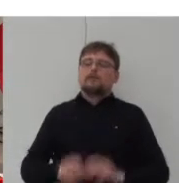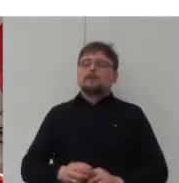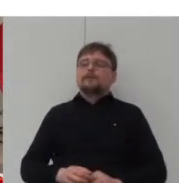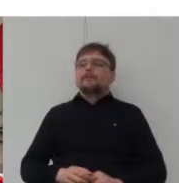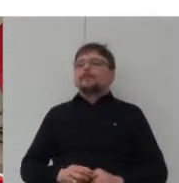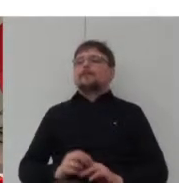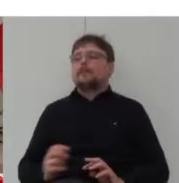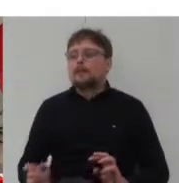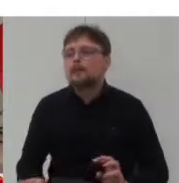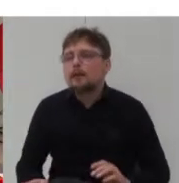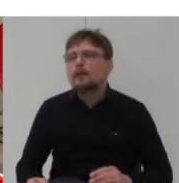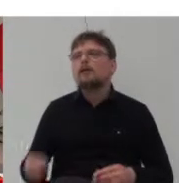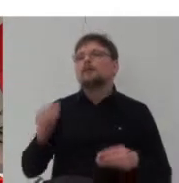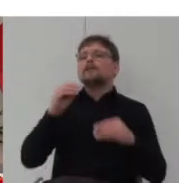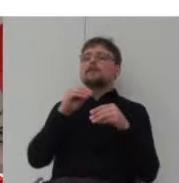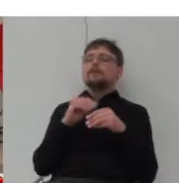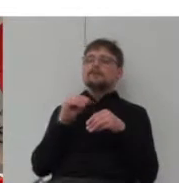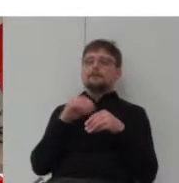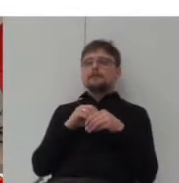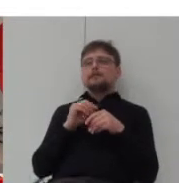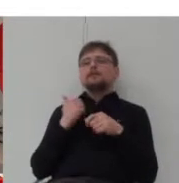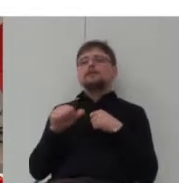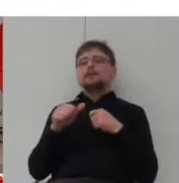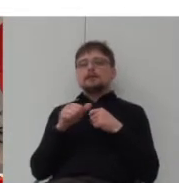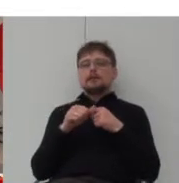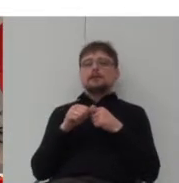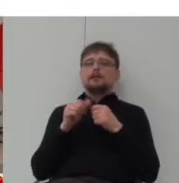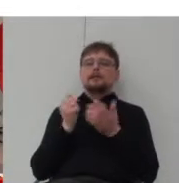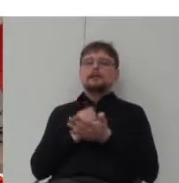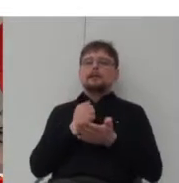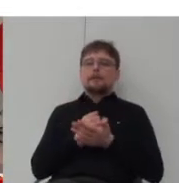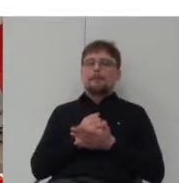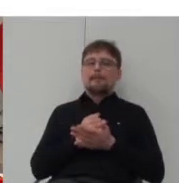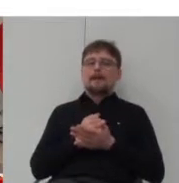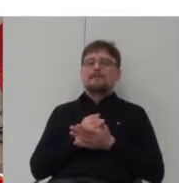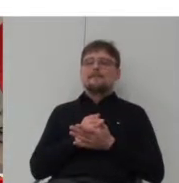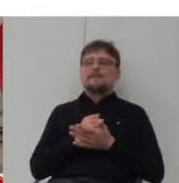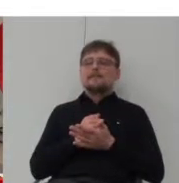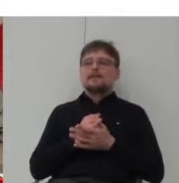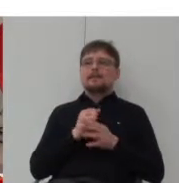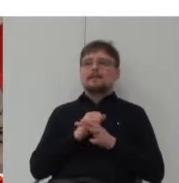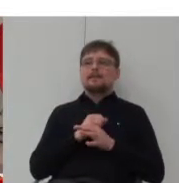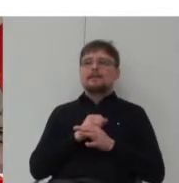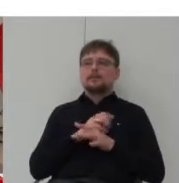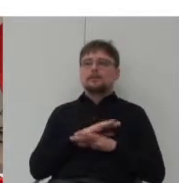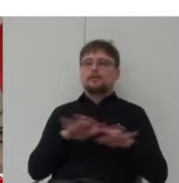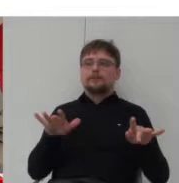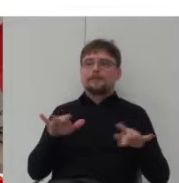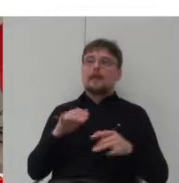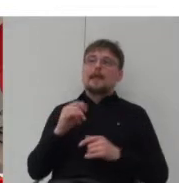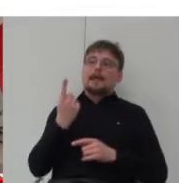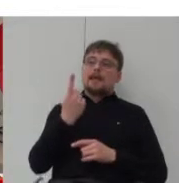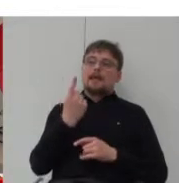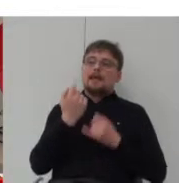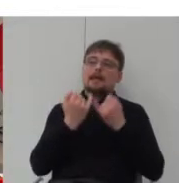pewna kwestia skali gdzie dzięki temu że domy zazwyczaj projektowane